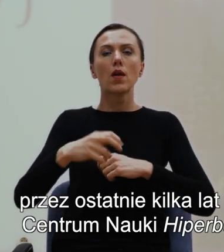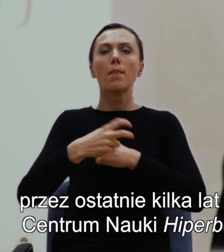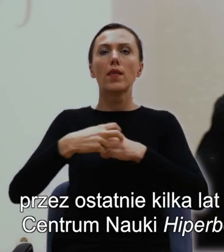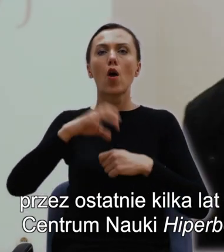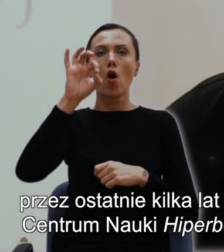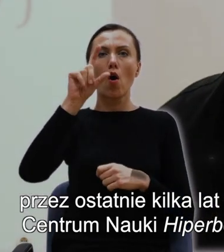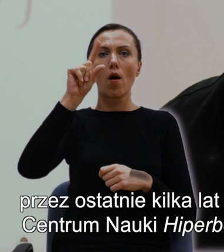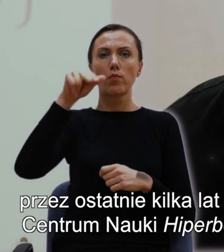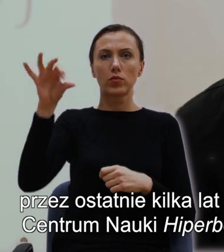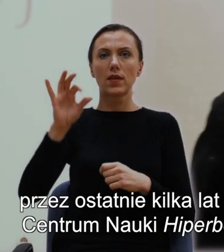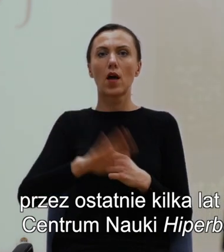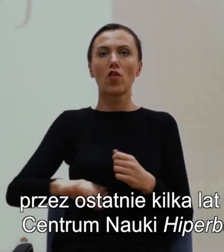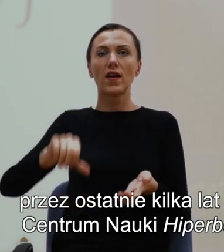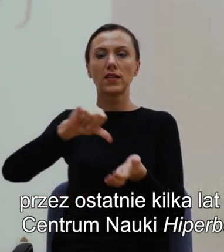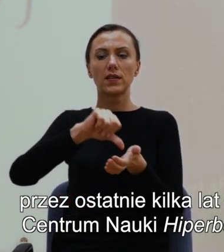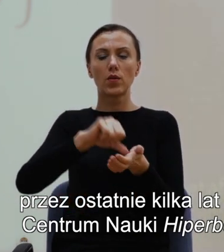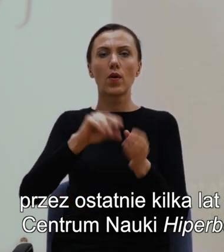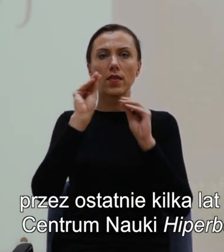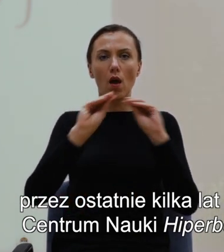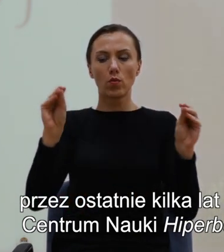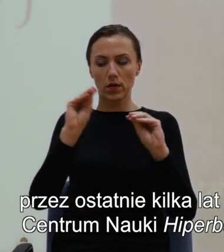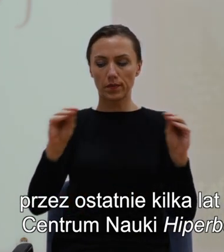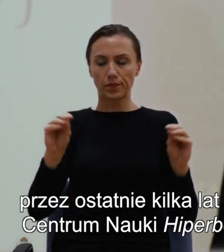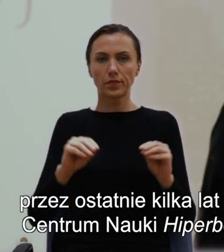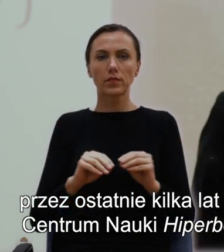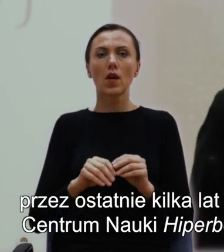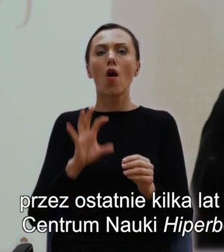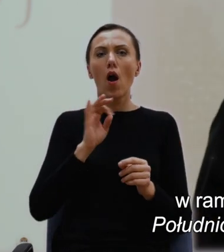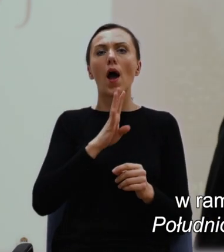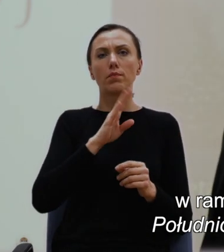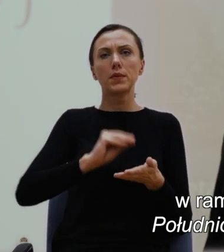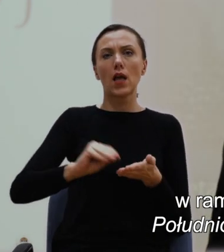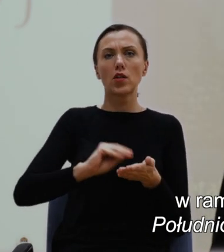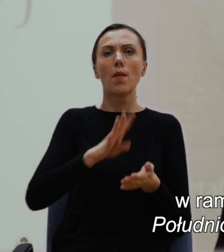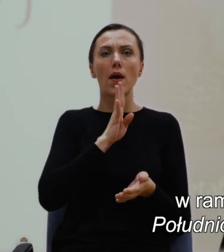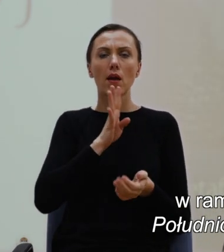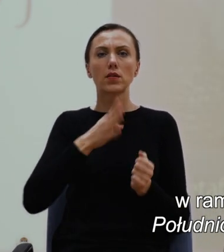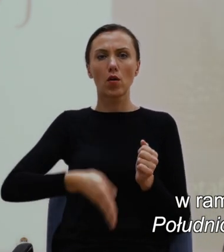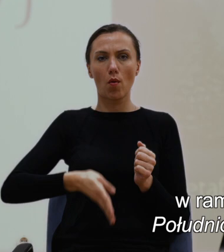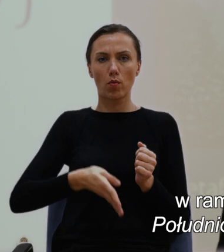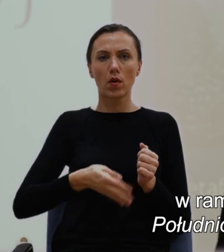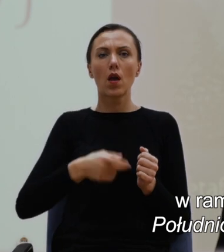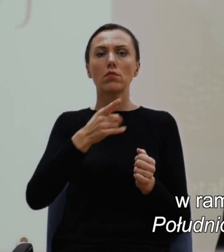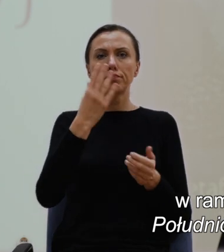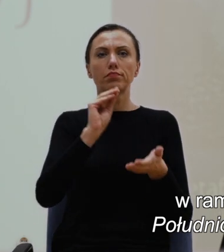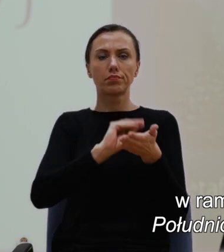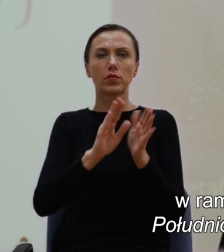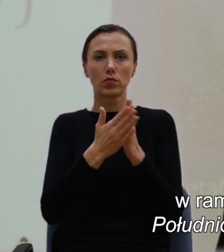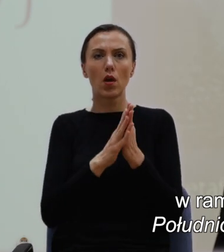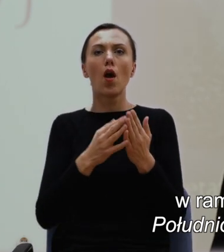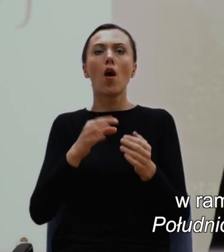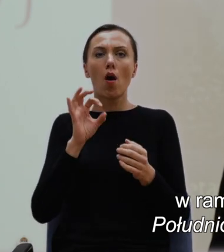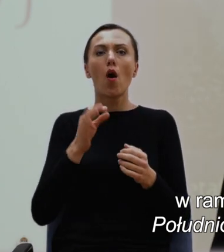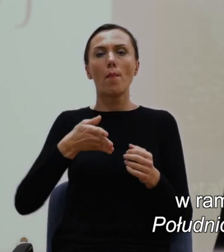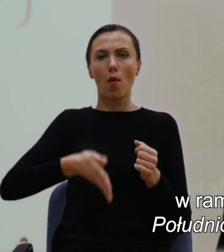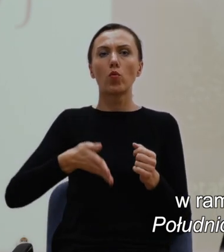OPUS, Narodowego Centrum Nauki, hiperbola w twórczości pisarza amerykańskiego południa, w ramach którego powstała monografia Południowe